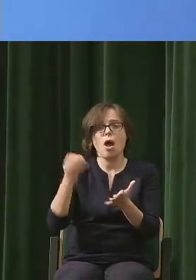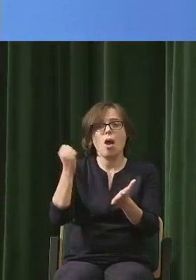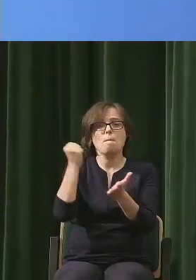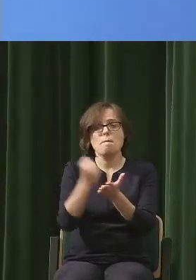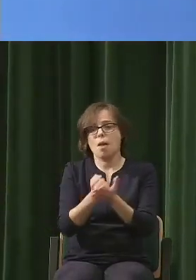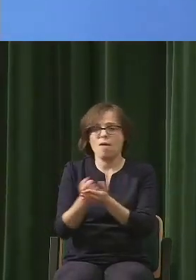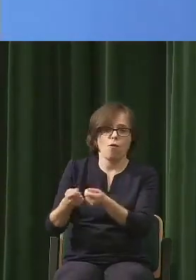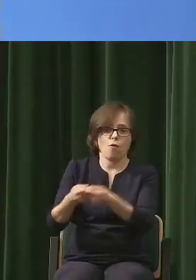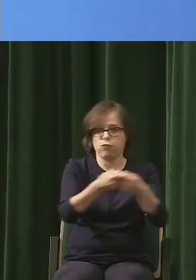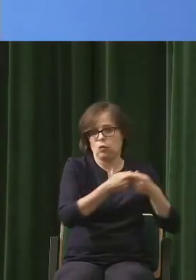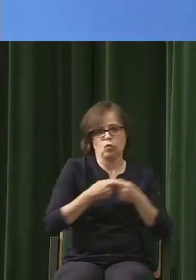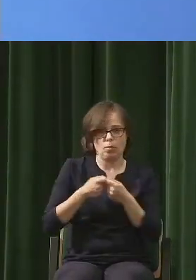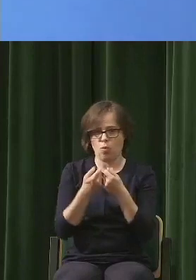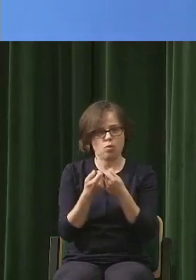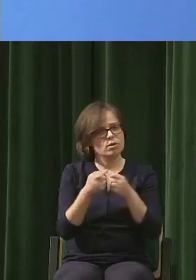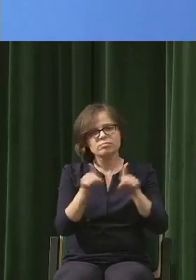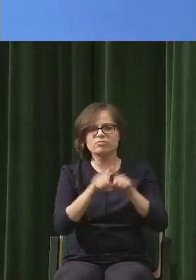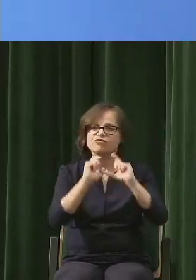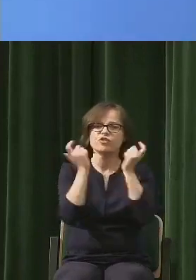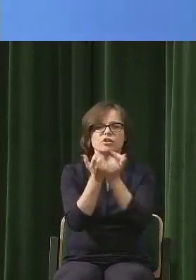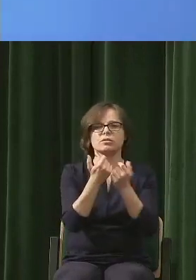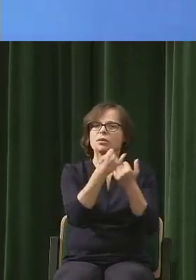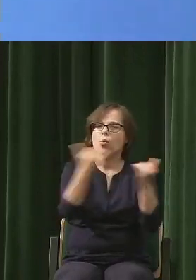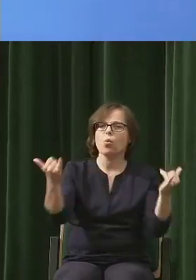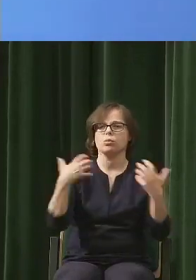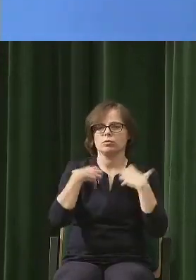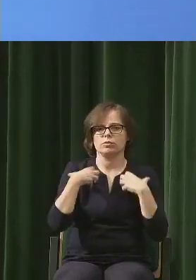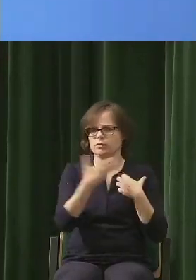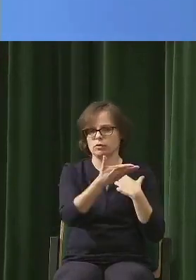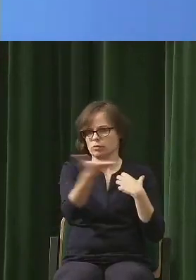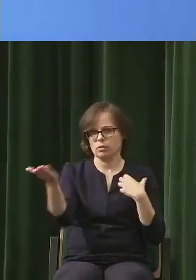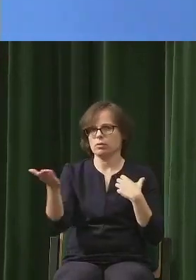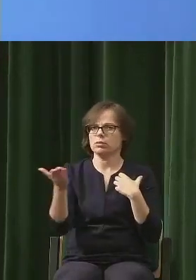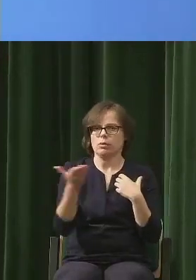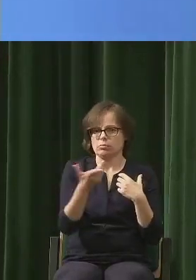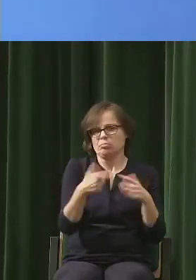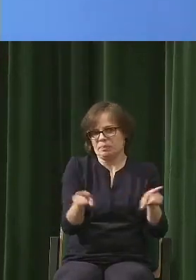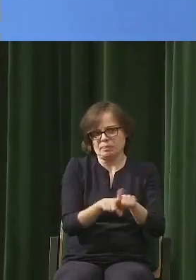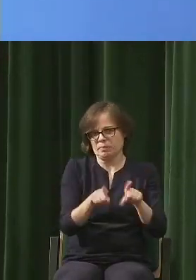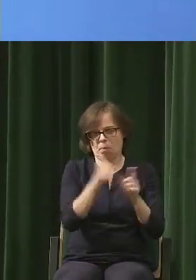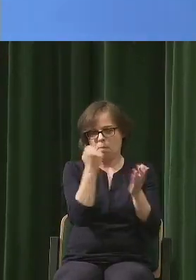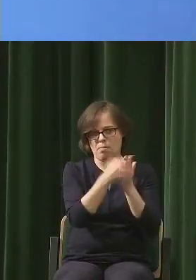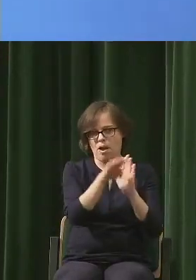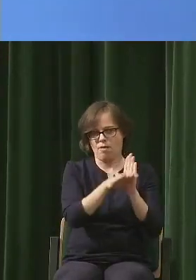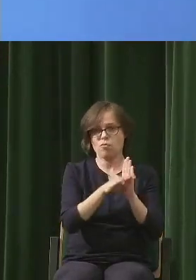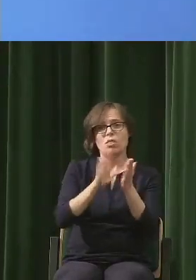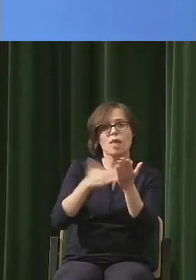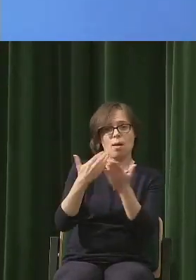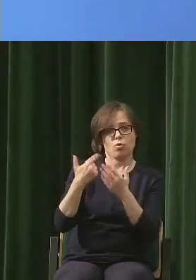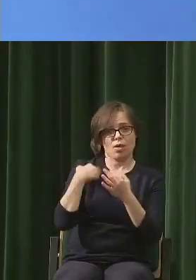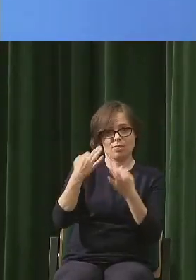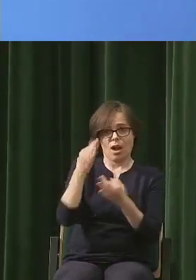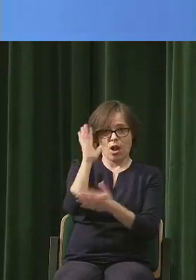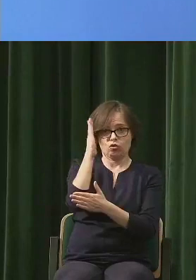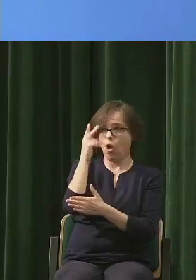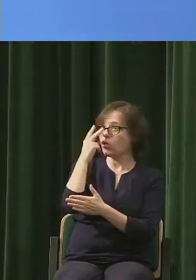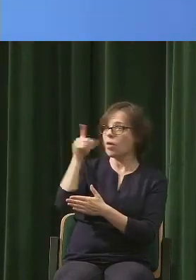wszystkich istot, które żyją. Teraz za oknem mam jabłoń. Ona bardzo się stara, żeby jej owoce